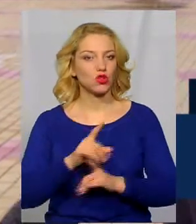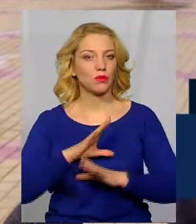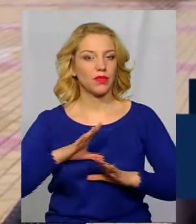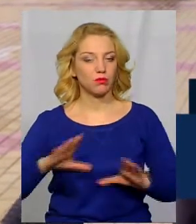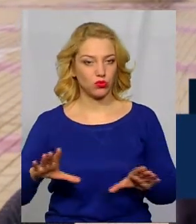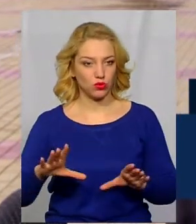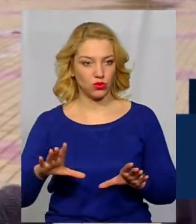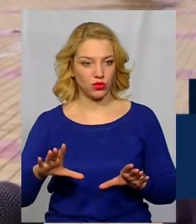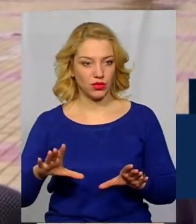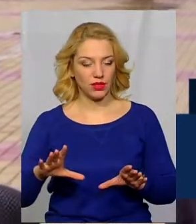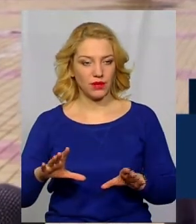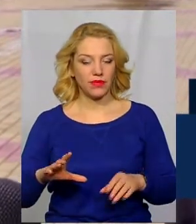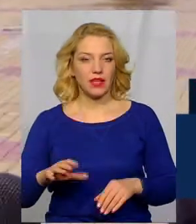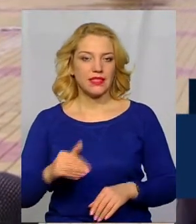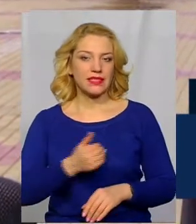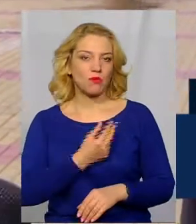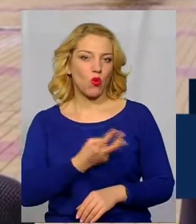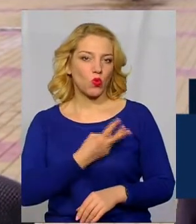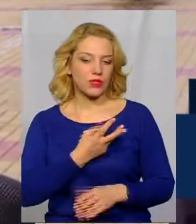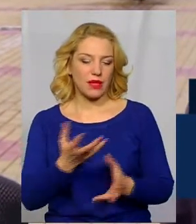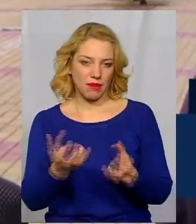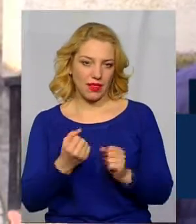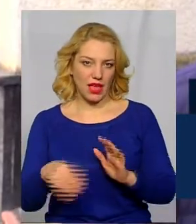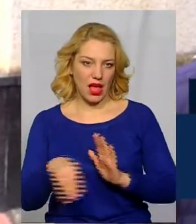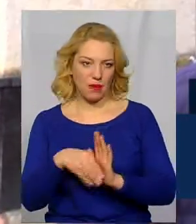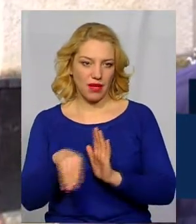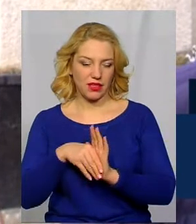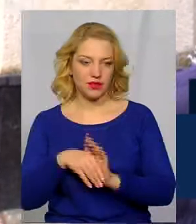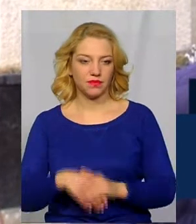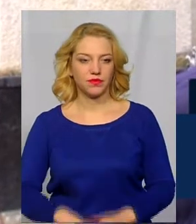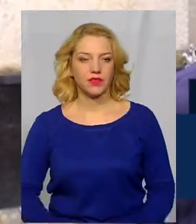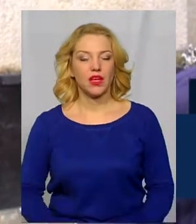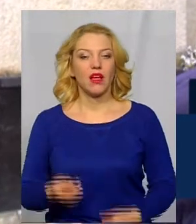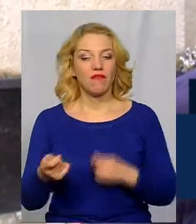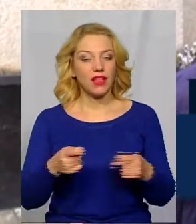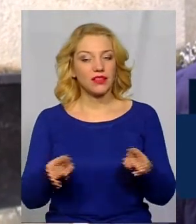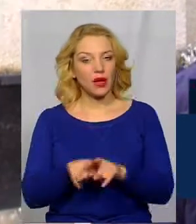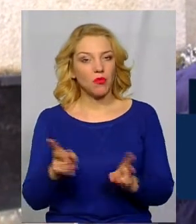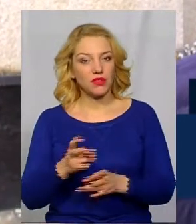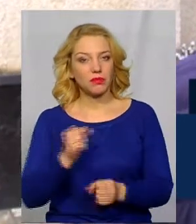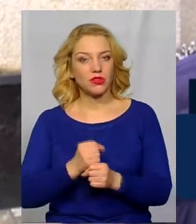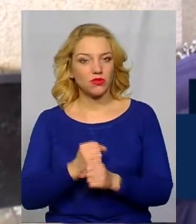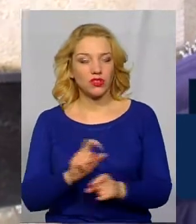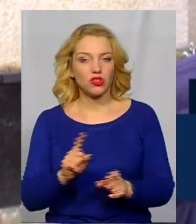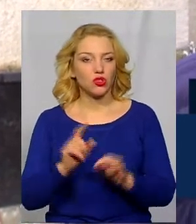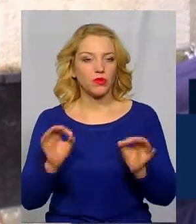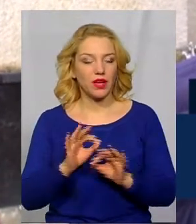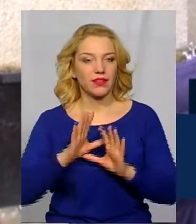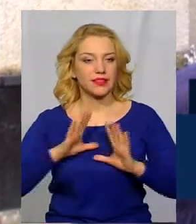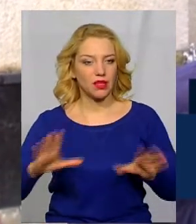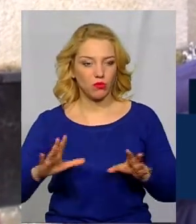спокуси брати хабарі. Влада має так працювати, щоб ніяких не було